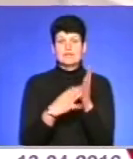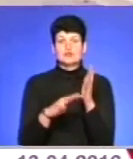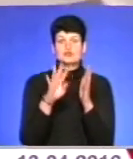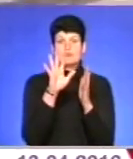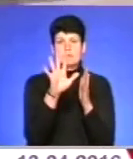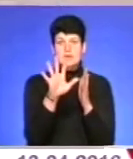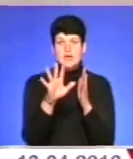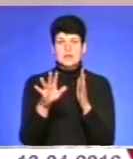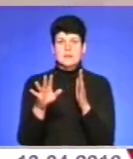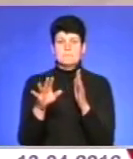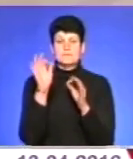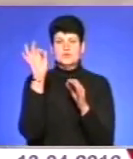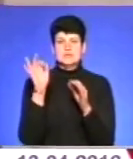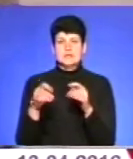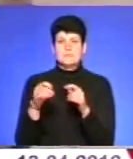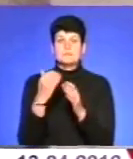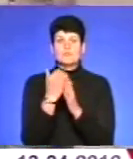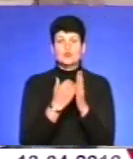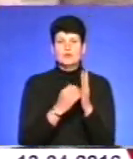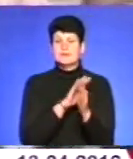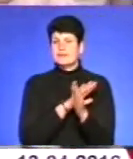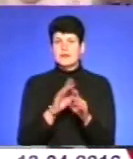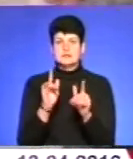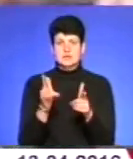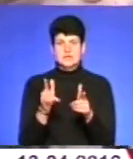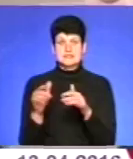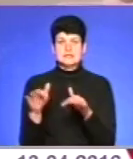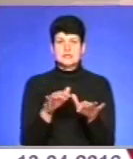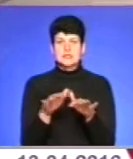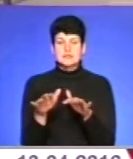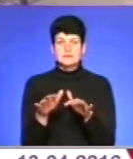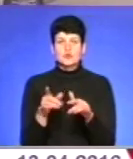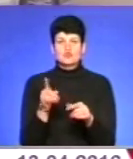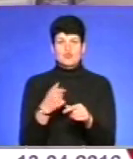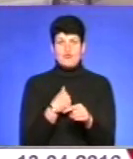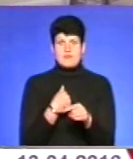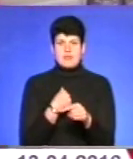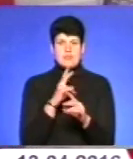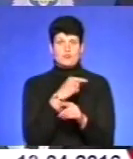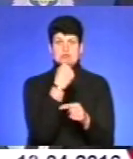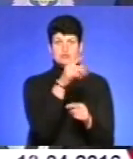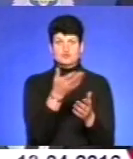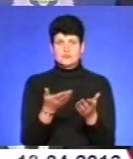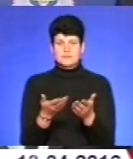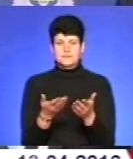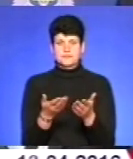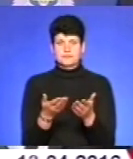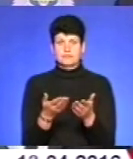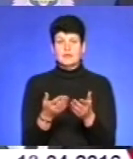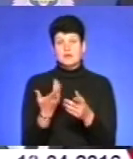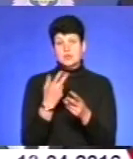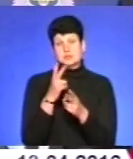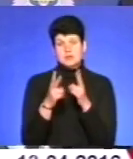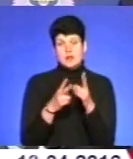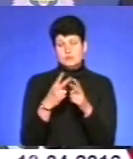% адмінпротоколів через незгоду з діями патрульних. Чому штрафували мене, а не когось іншого? Вони подають на нас скаргу. Ми